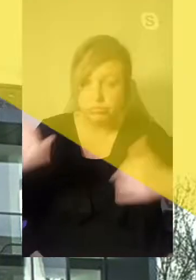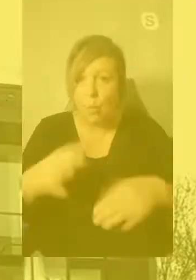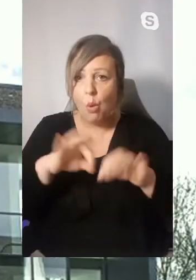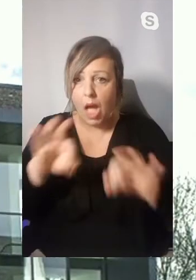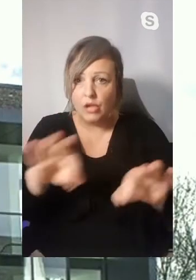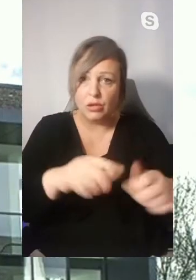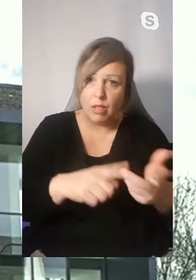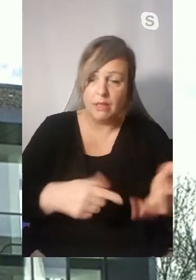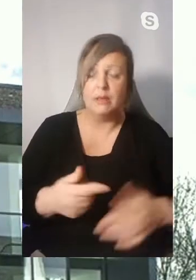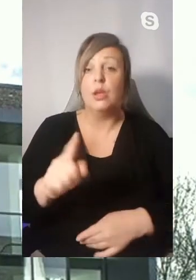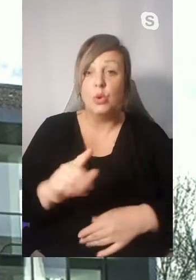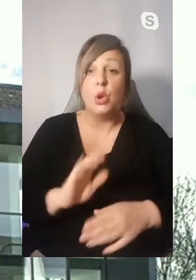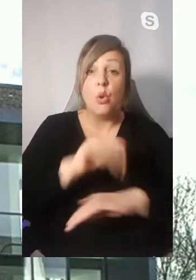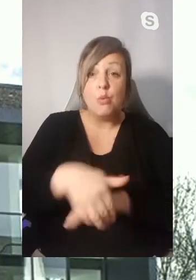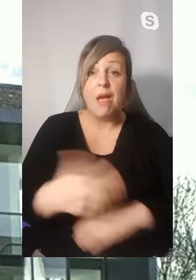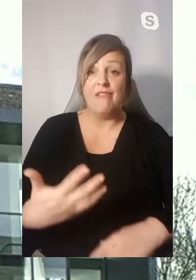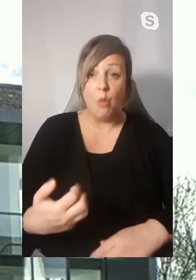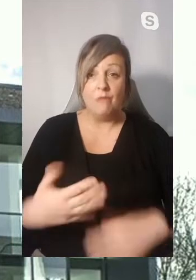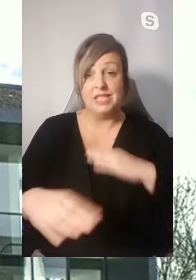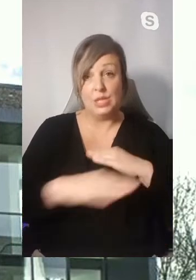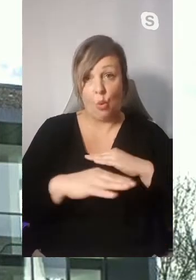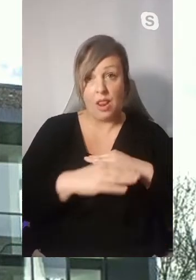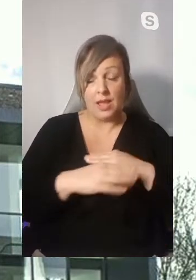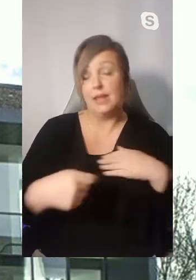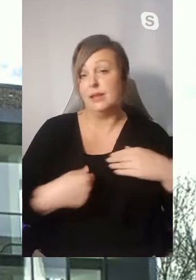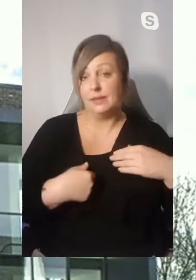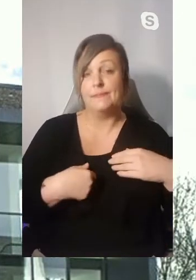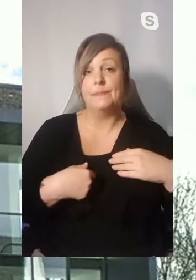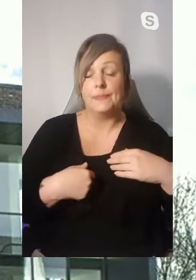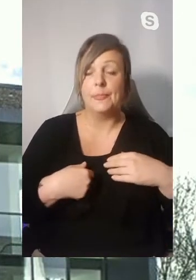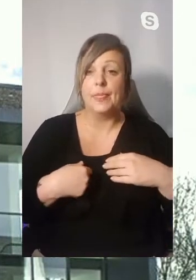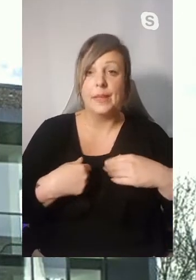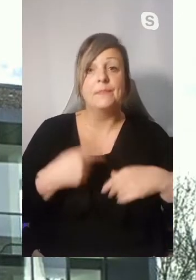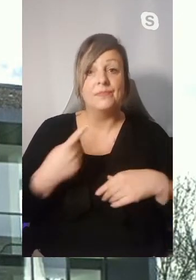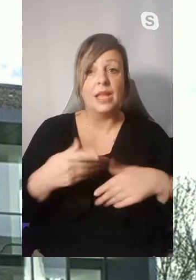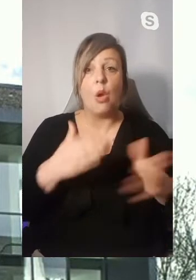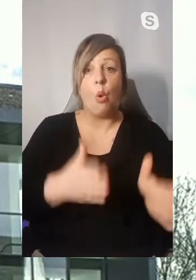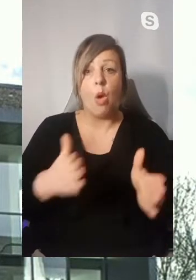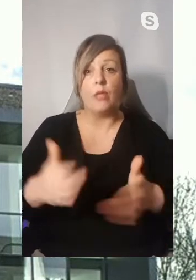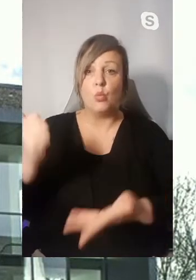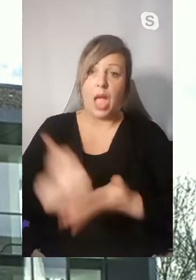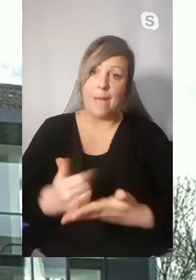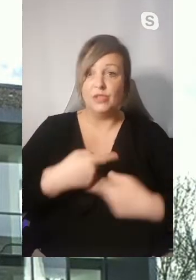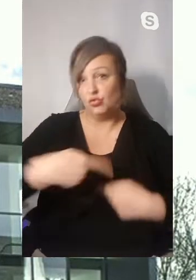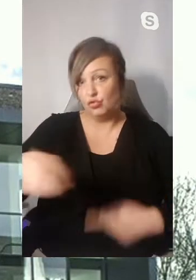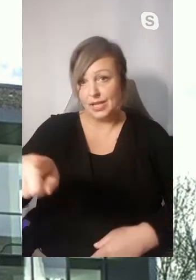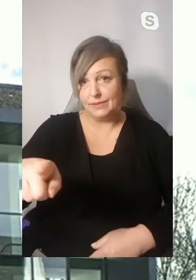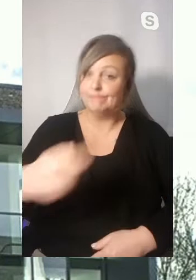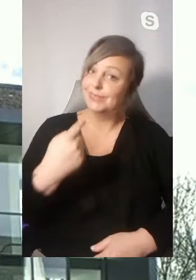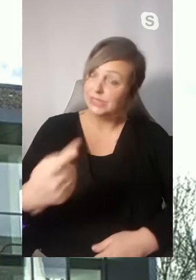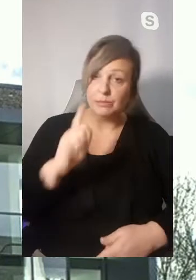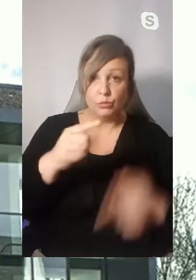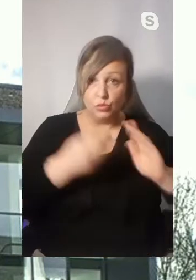können. Wir haben weit über 50 Kolleginnen und Kollegen in das Ordnungsamt